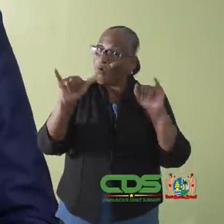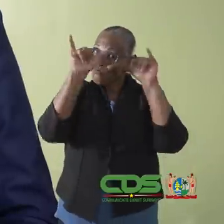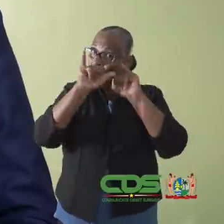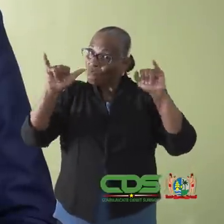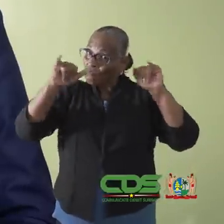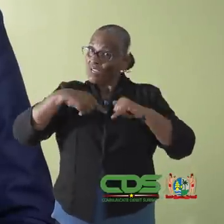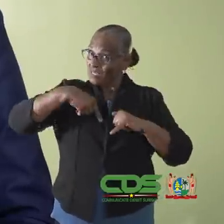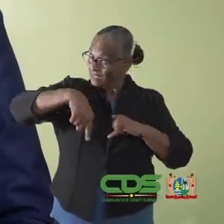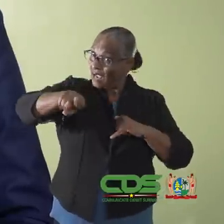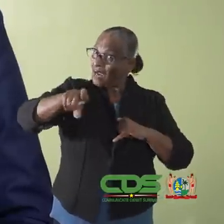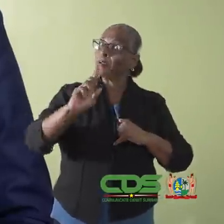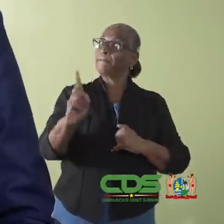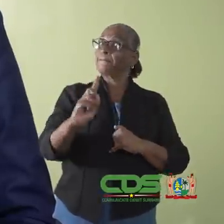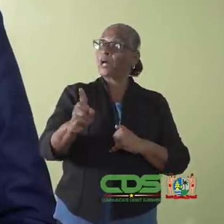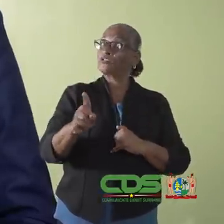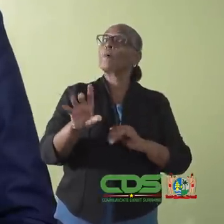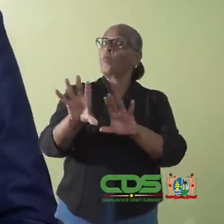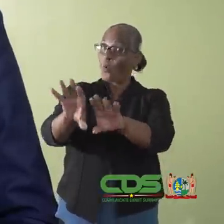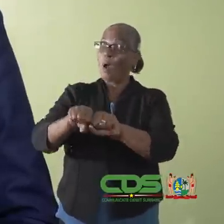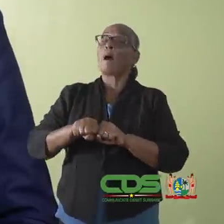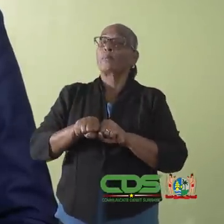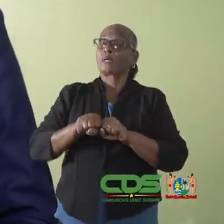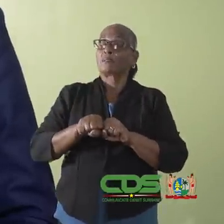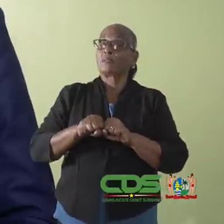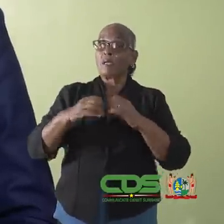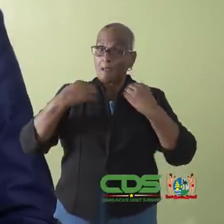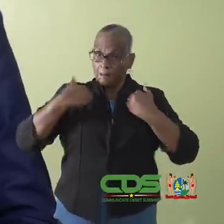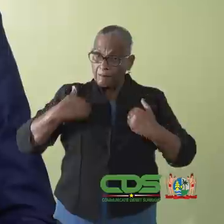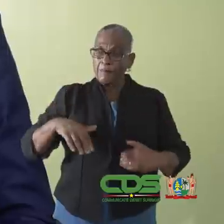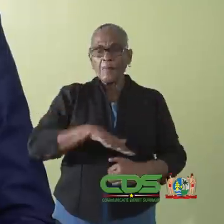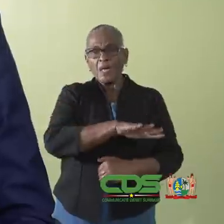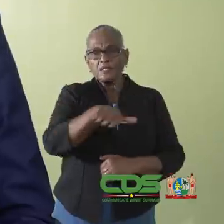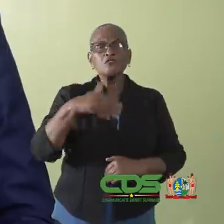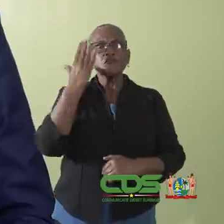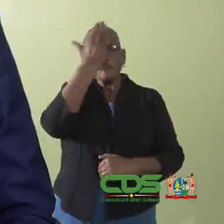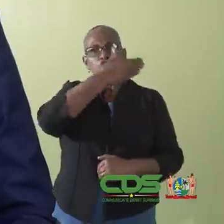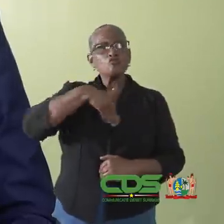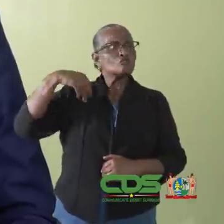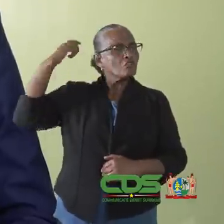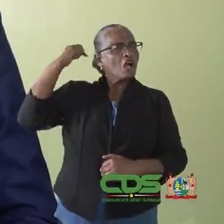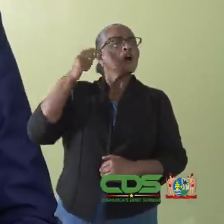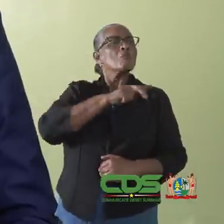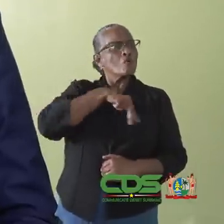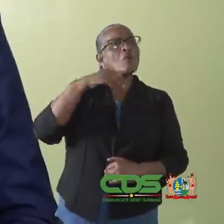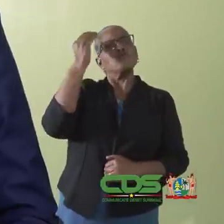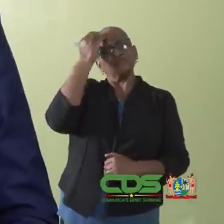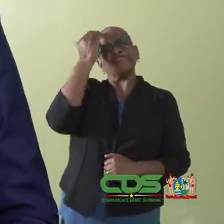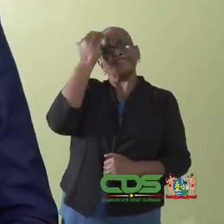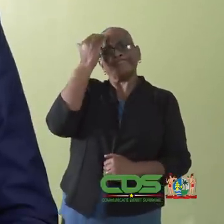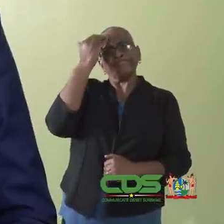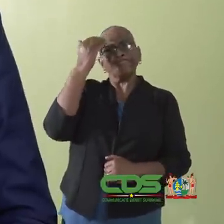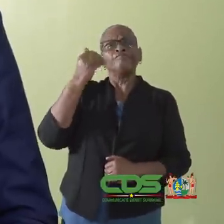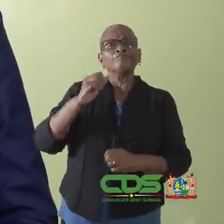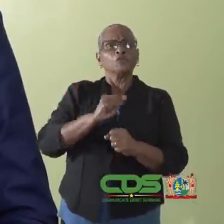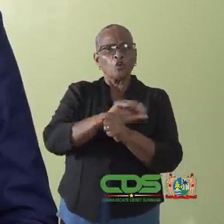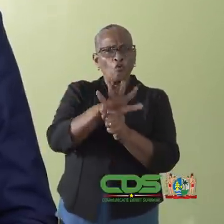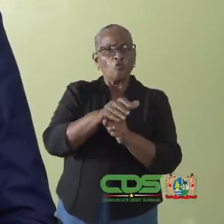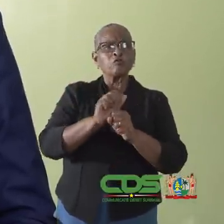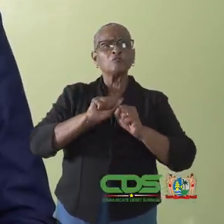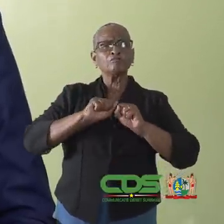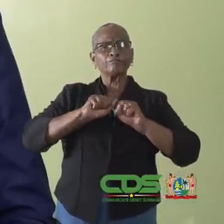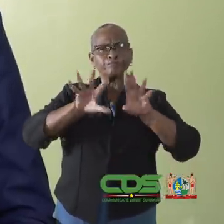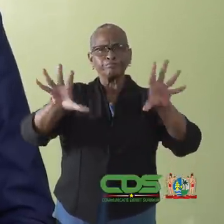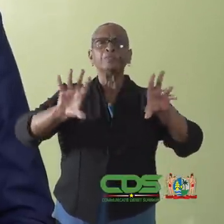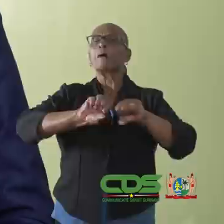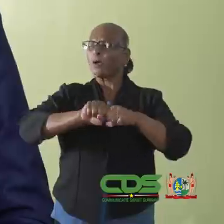sancties voor feestbezoekers gelden. Volk van Suriname, we zijn ons ervan bewust dat de COVID-negatieve